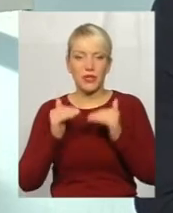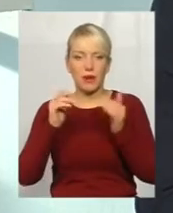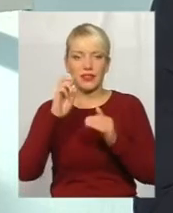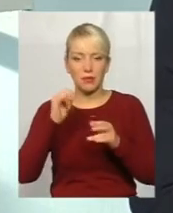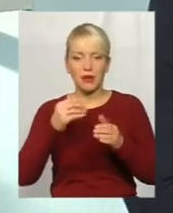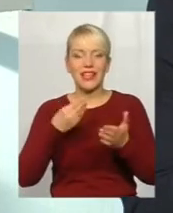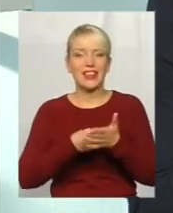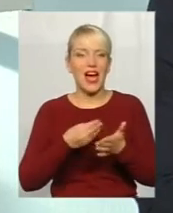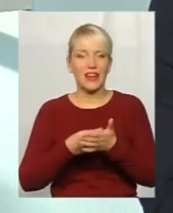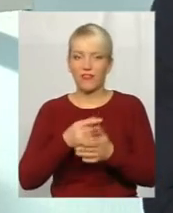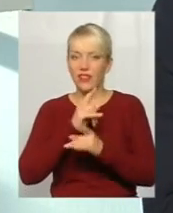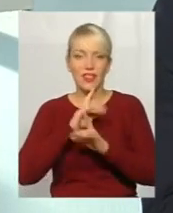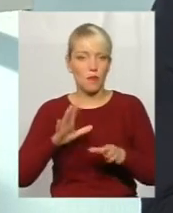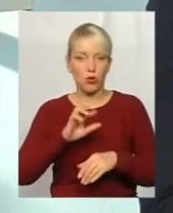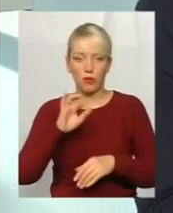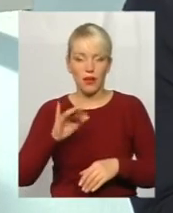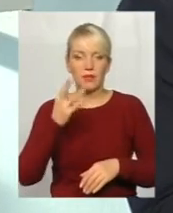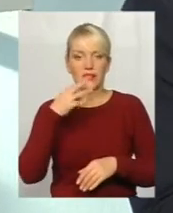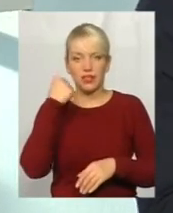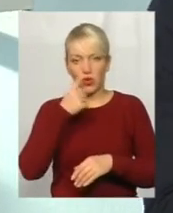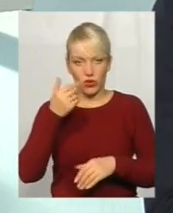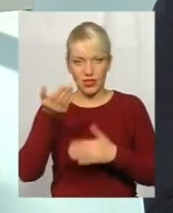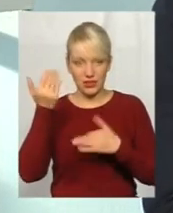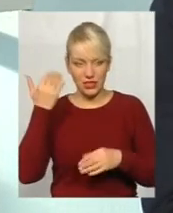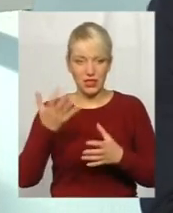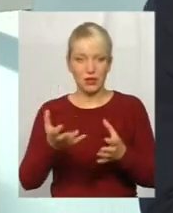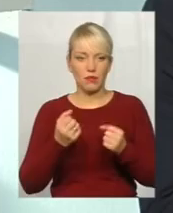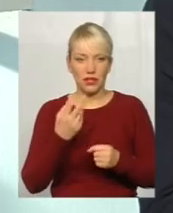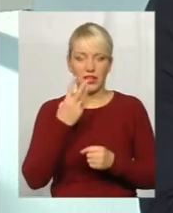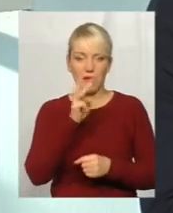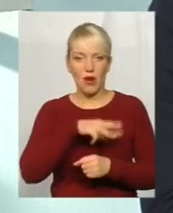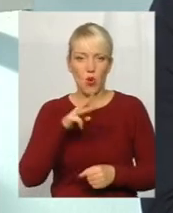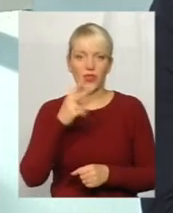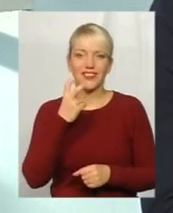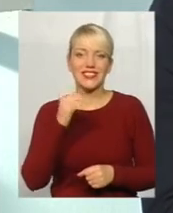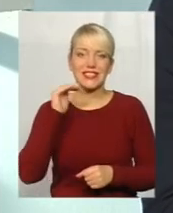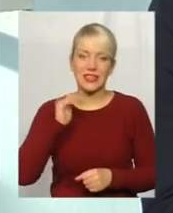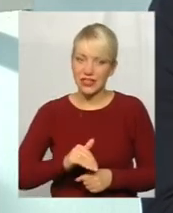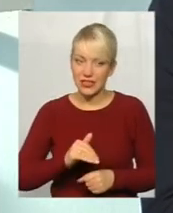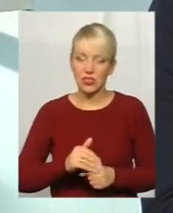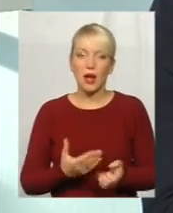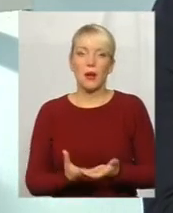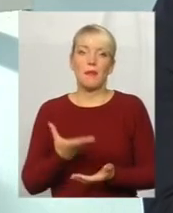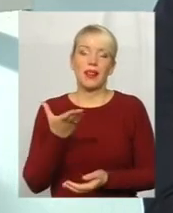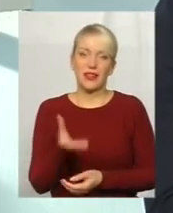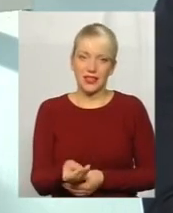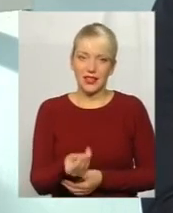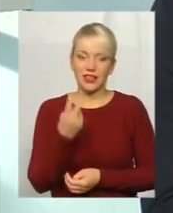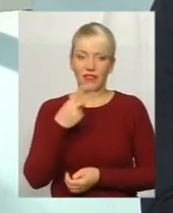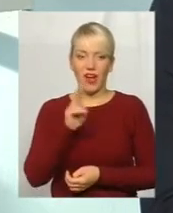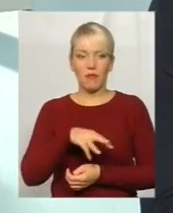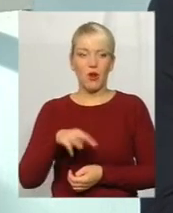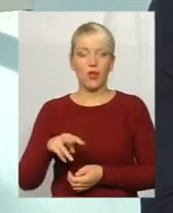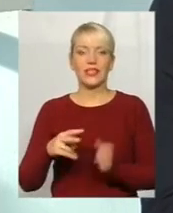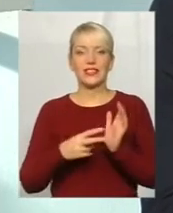б. Ми три роки назад брали, значить, 3 мільйони 200 тисяч, платили 2 мільйони